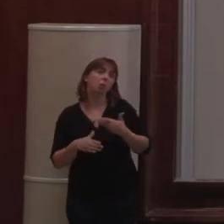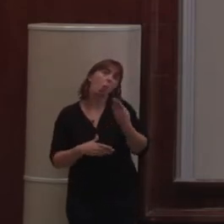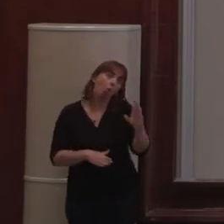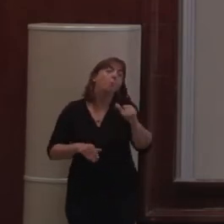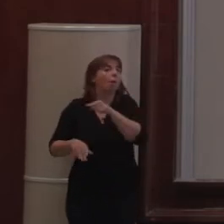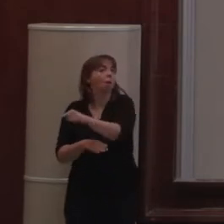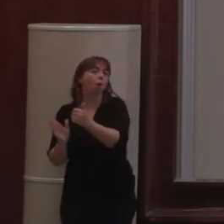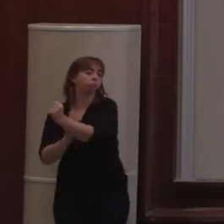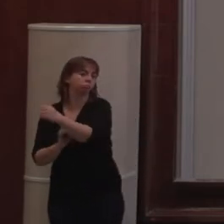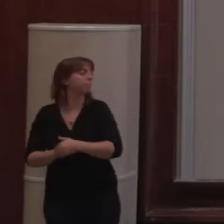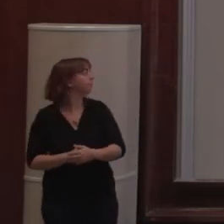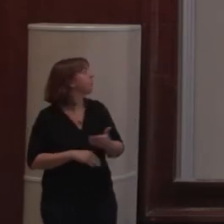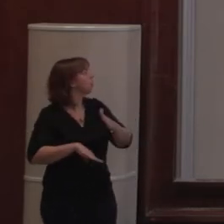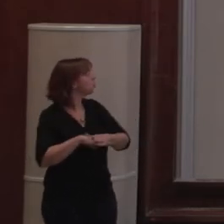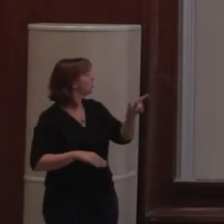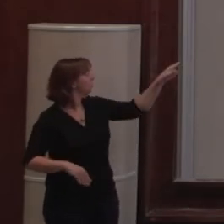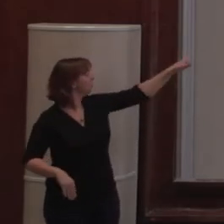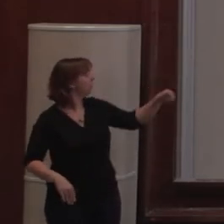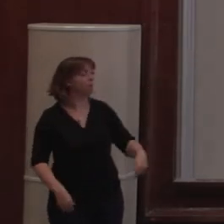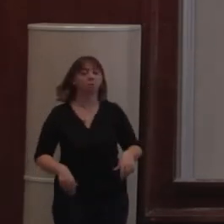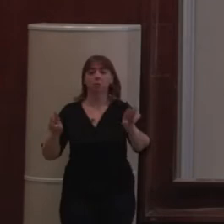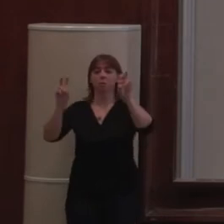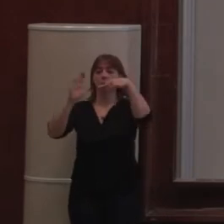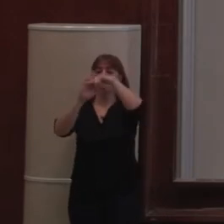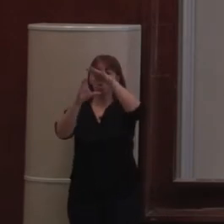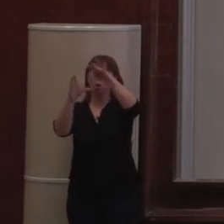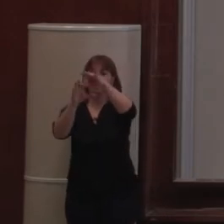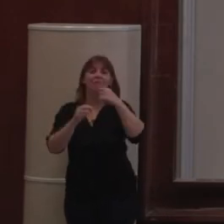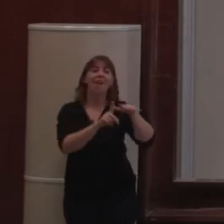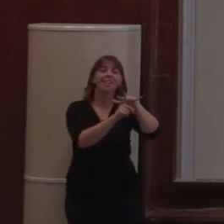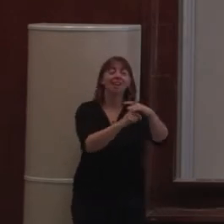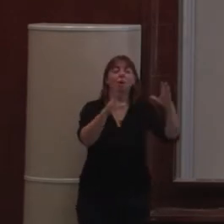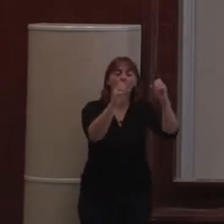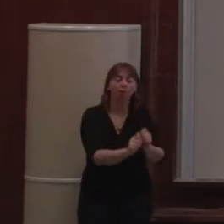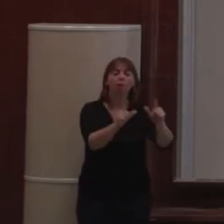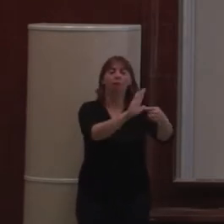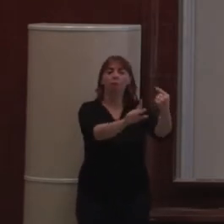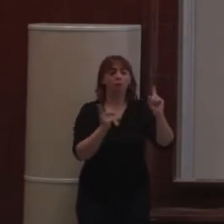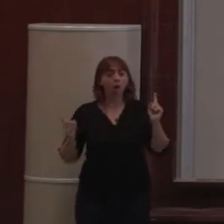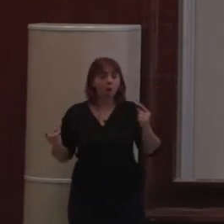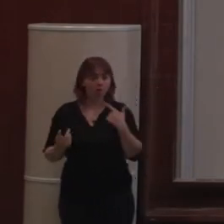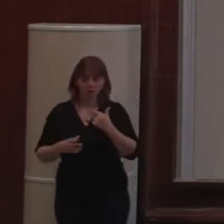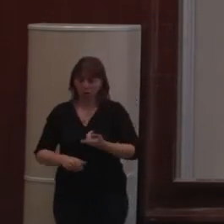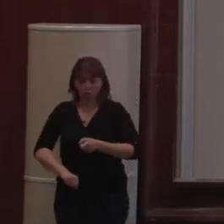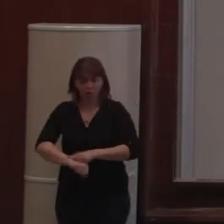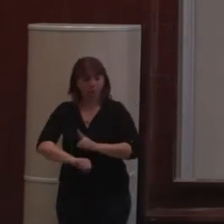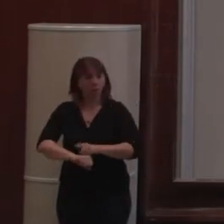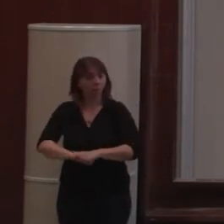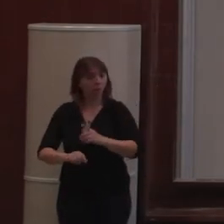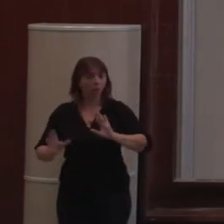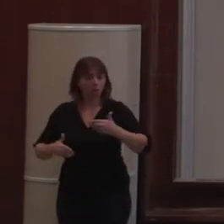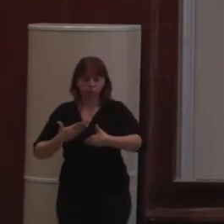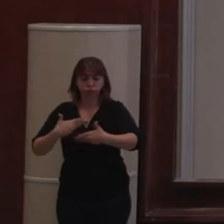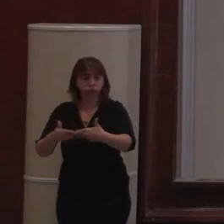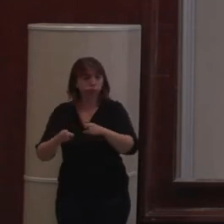j'ai mon nouveau type de contenu, recette, qui apparaît. Je n pas eu besoin de restarter mon serveur ou quoi que ce soit, c'est dynamique. Et je peux créer une recette. Donc, je vais créer une